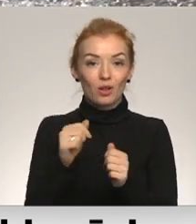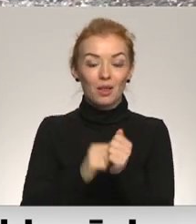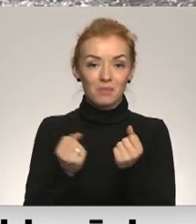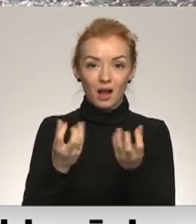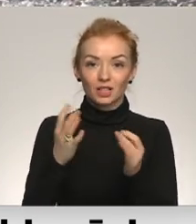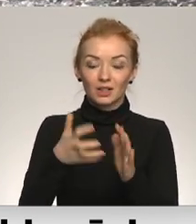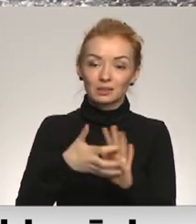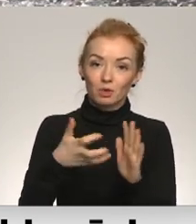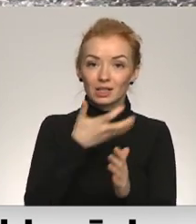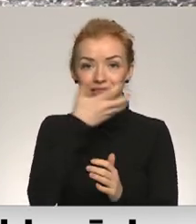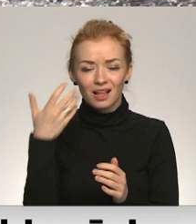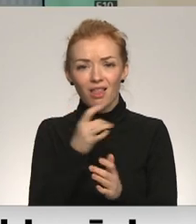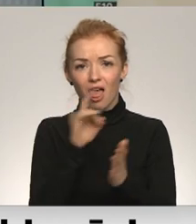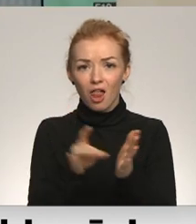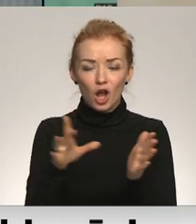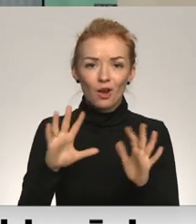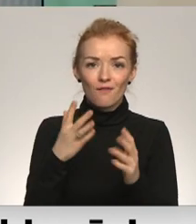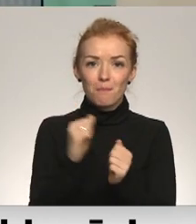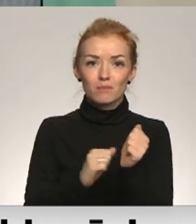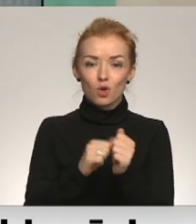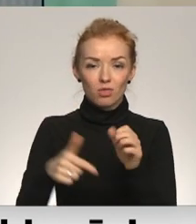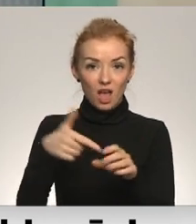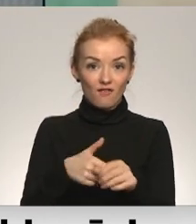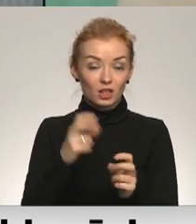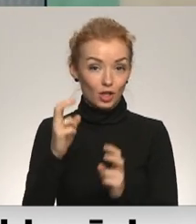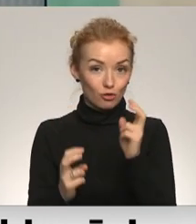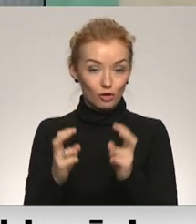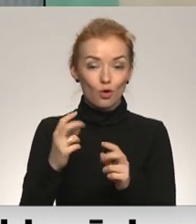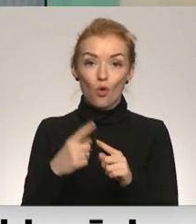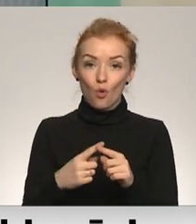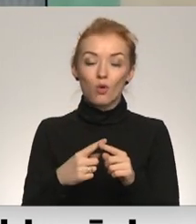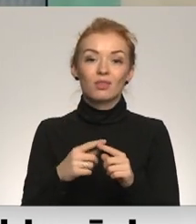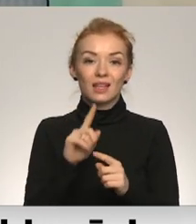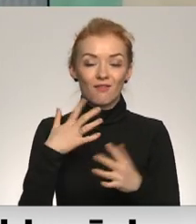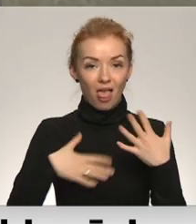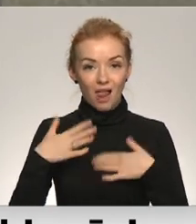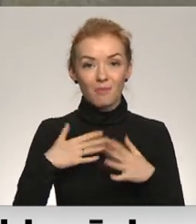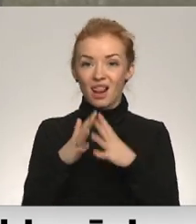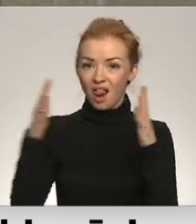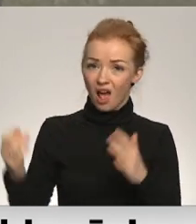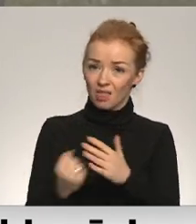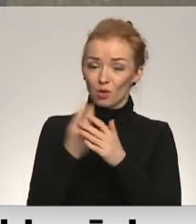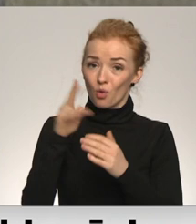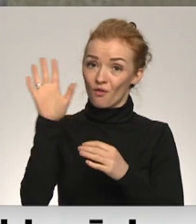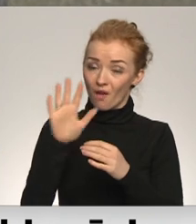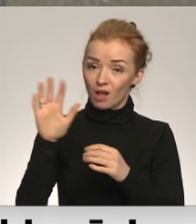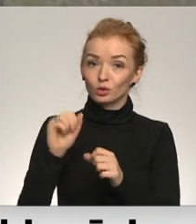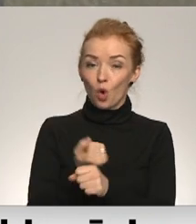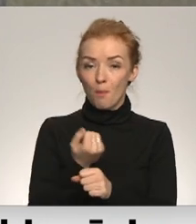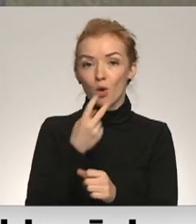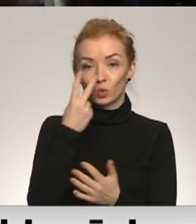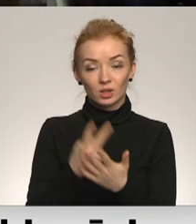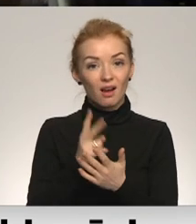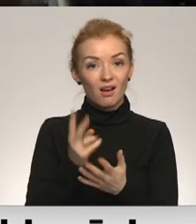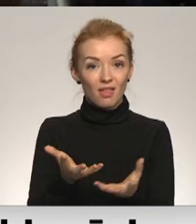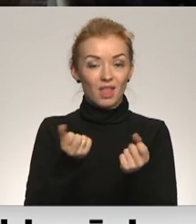siltumenerģijas, elektroenerģijas vai biodegvēlas ražošanā. Un, lai gan asociācija vēlas lielāk atbalst no valsts puses, tās vadību uzskat,